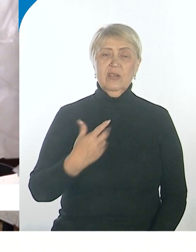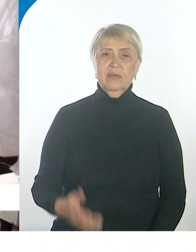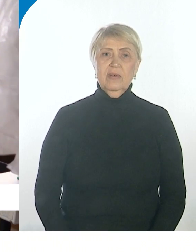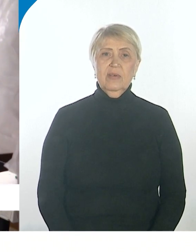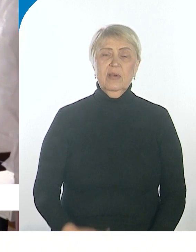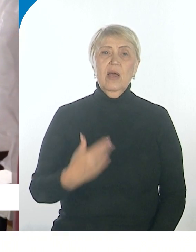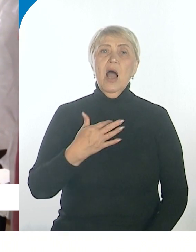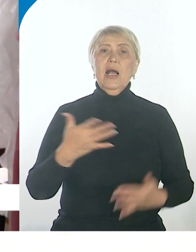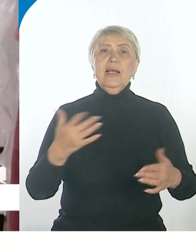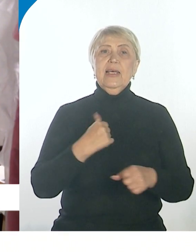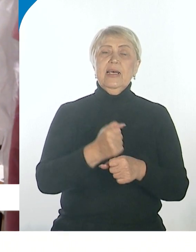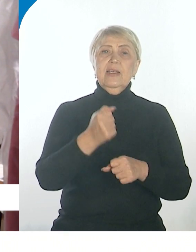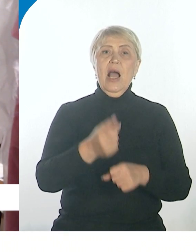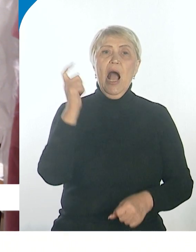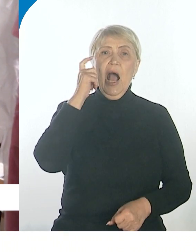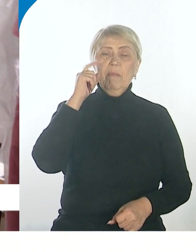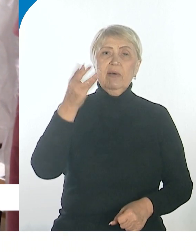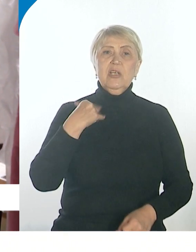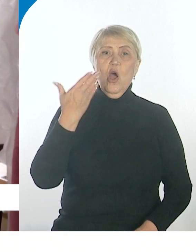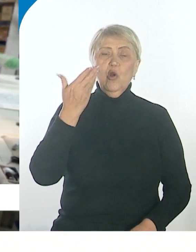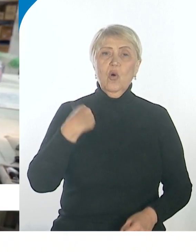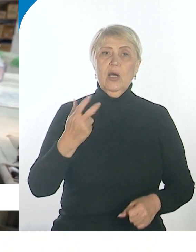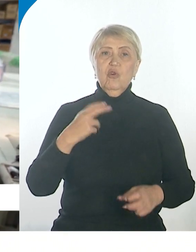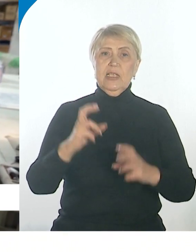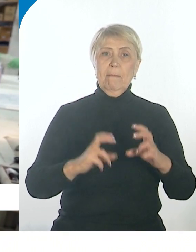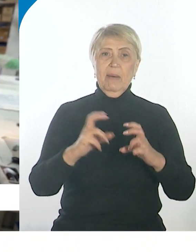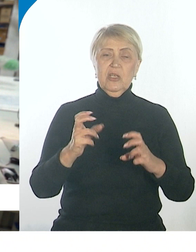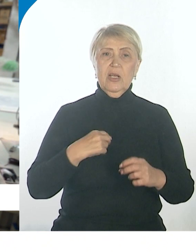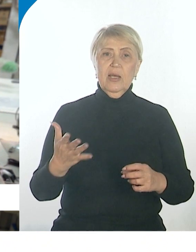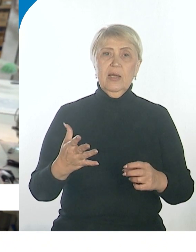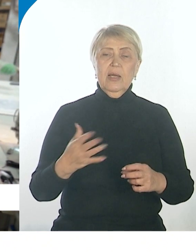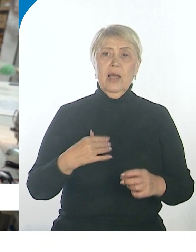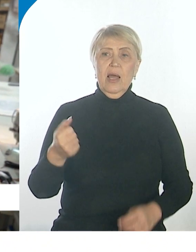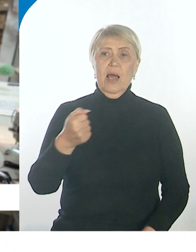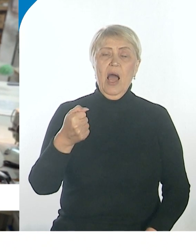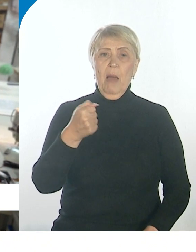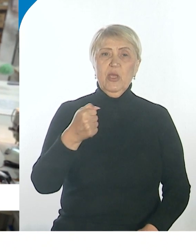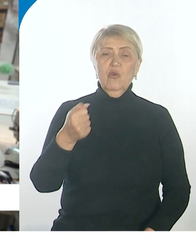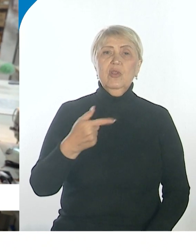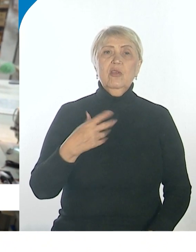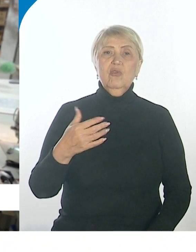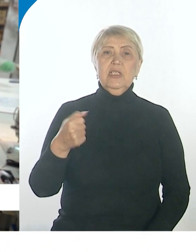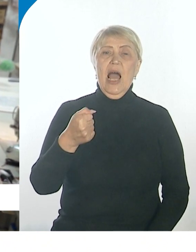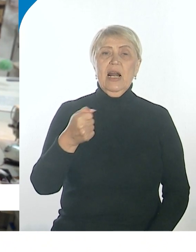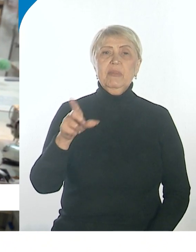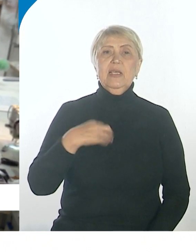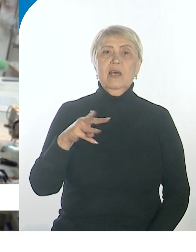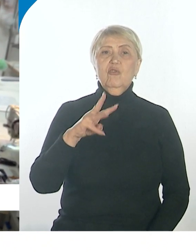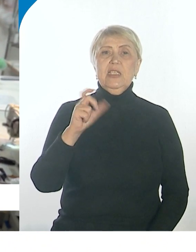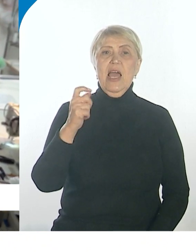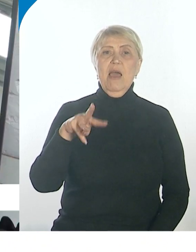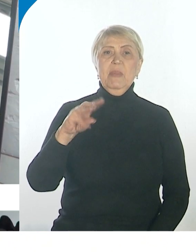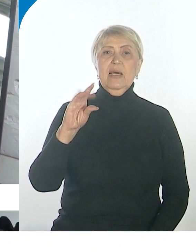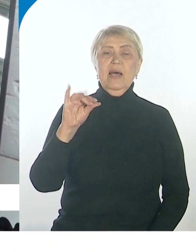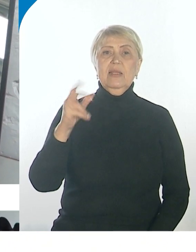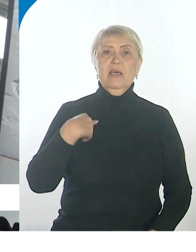достижениями Хабаровского предприятия легкой промышленности. Объединенные Арабские Эмираты нас уже любят, мы их продаем. Мы продаем